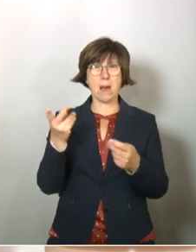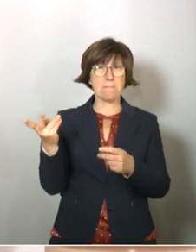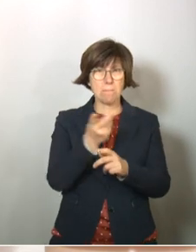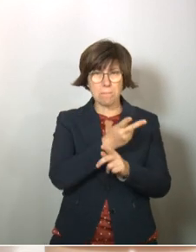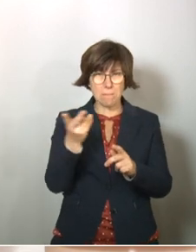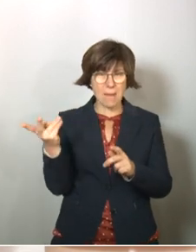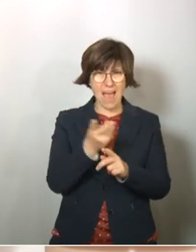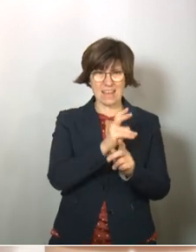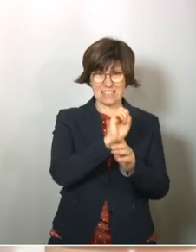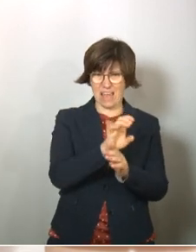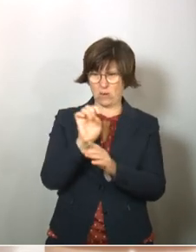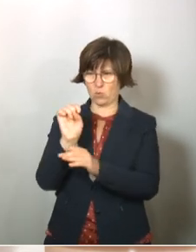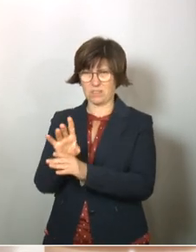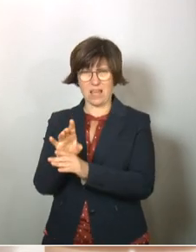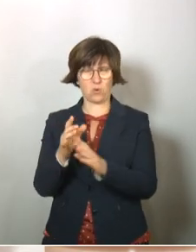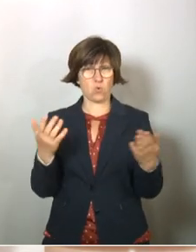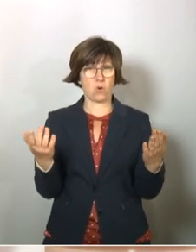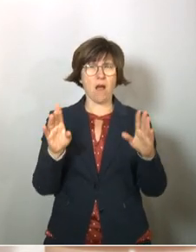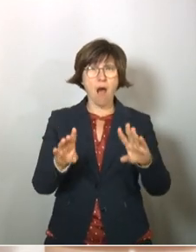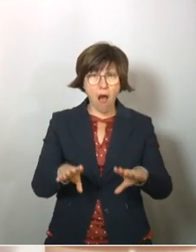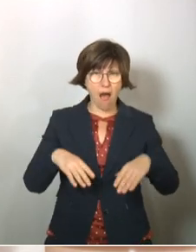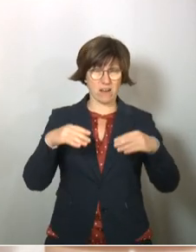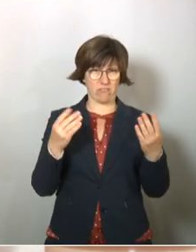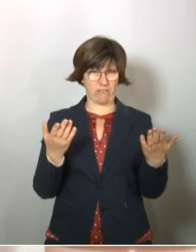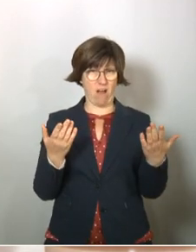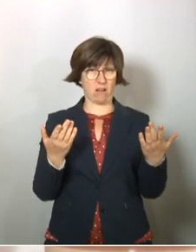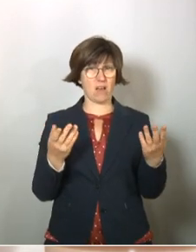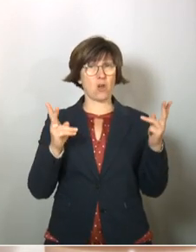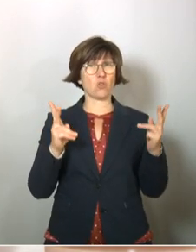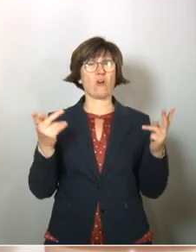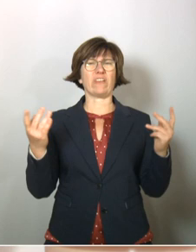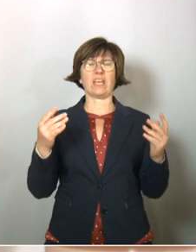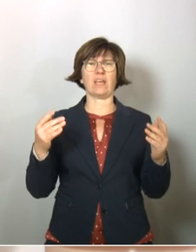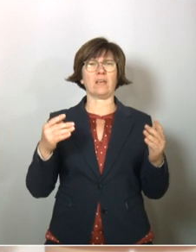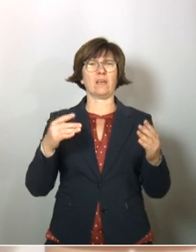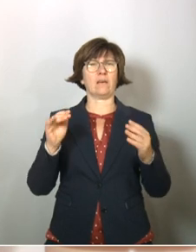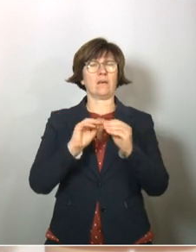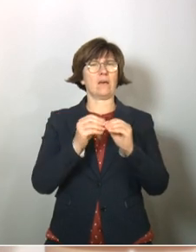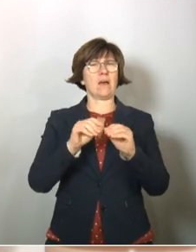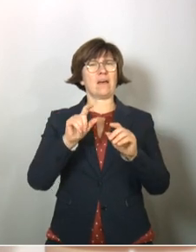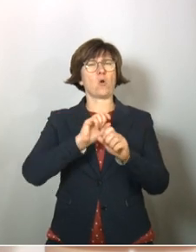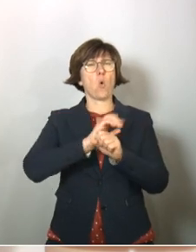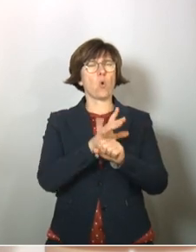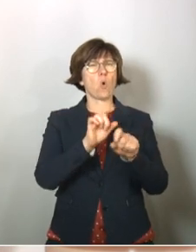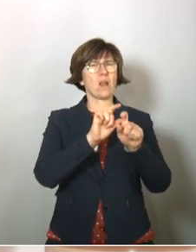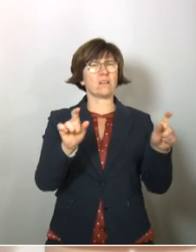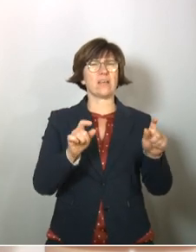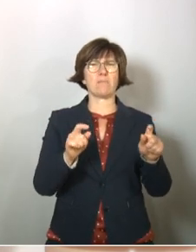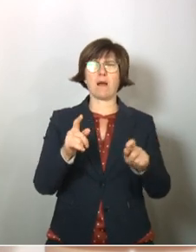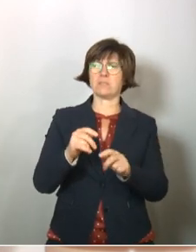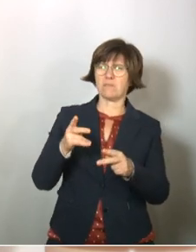diese Sendungen hatten anfangs noch irgendwie sich des Corona-Themas